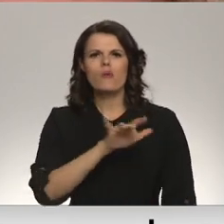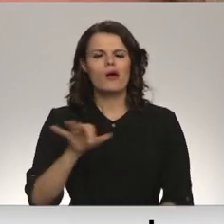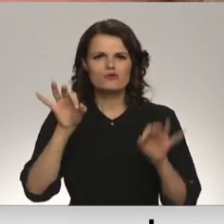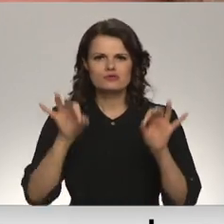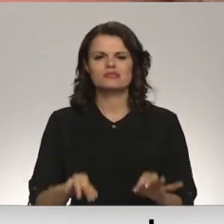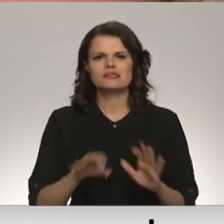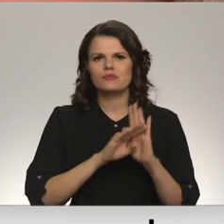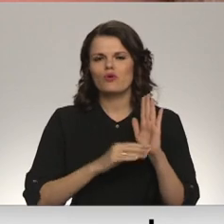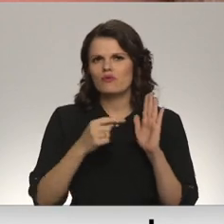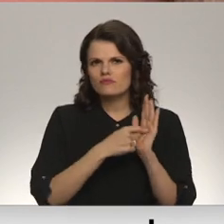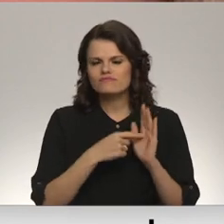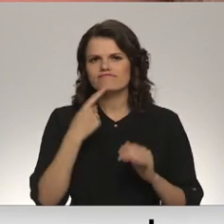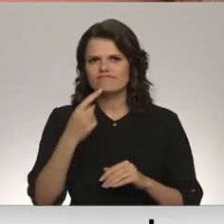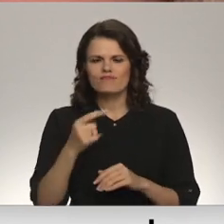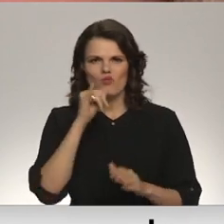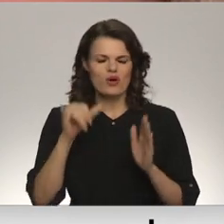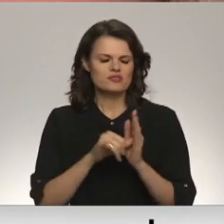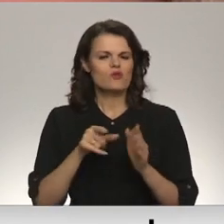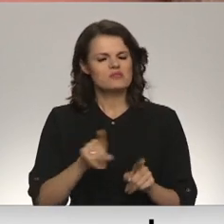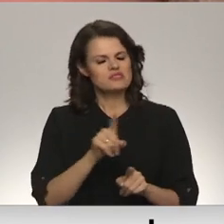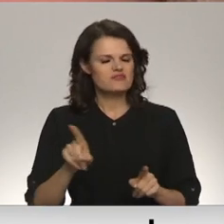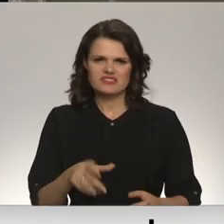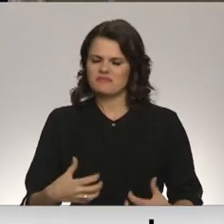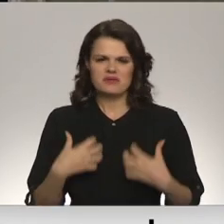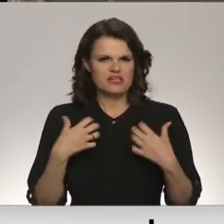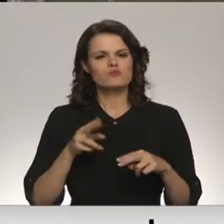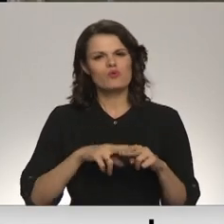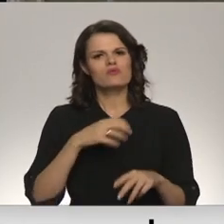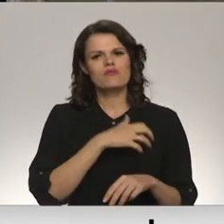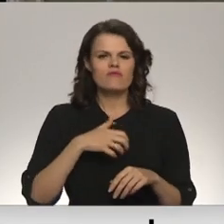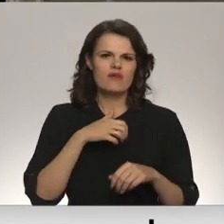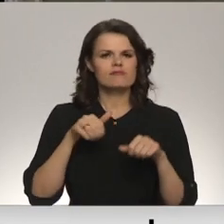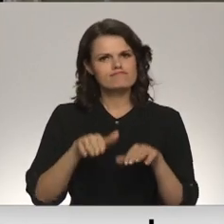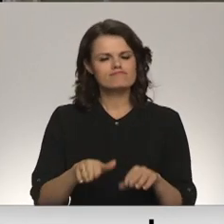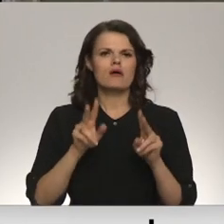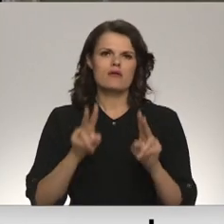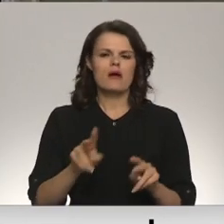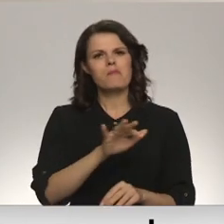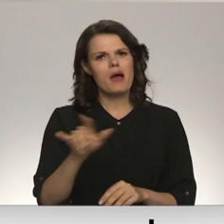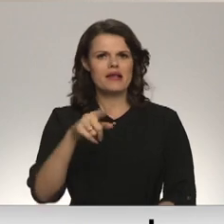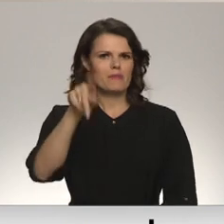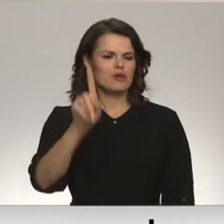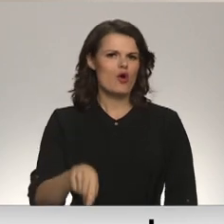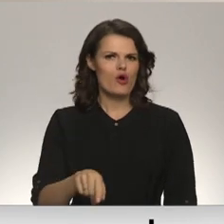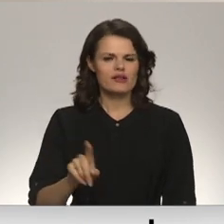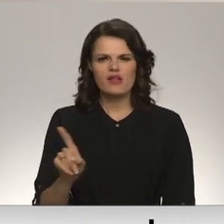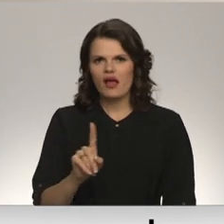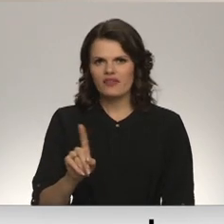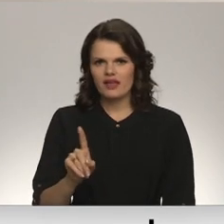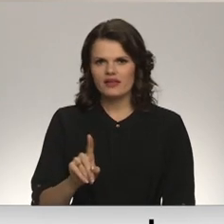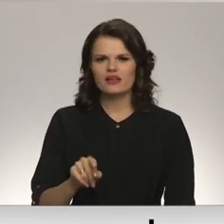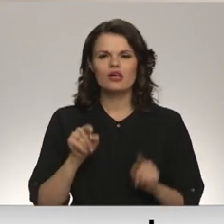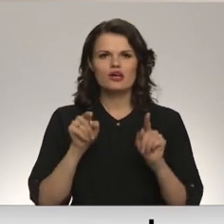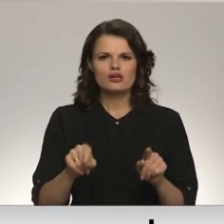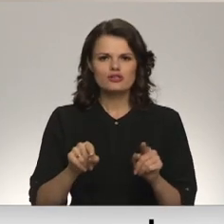Tas ļaut, ka ar noziegumas traktēja tautu smagāk un lemt izšķirīgāk no bērnu kā prioritātus perspektīvas. Šī konvencija,